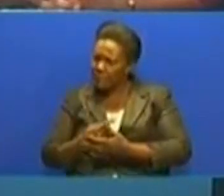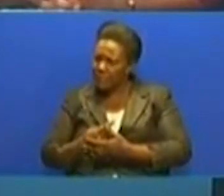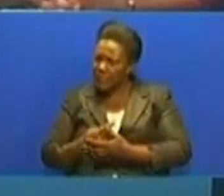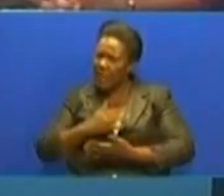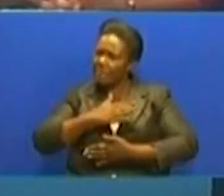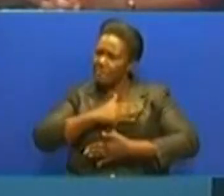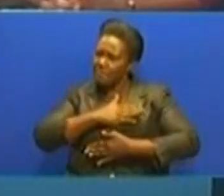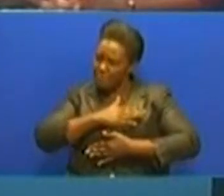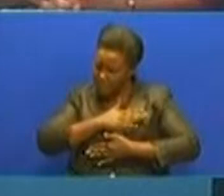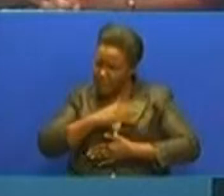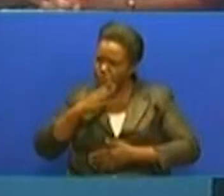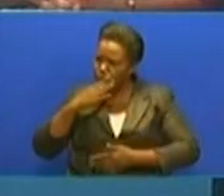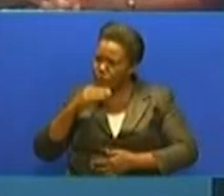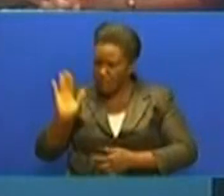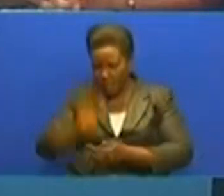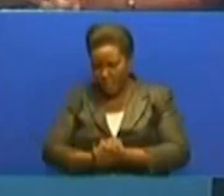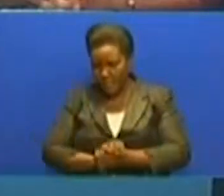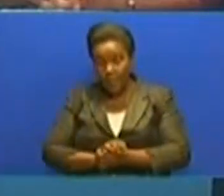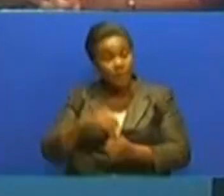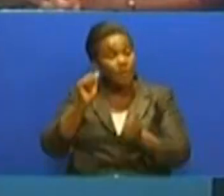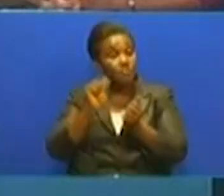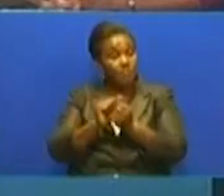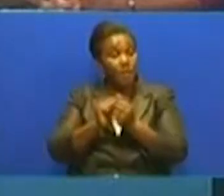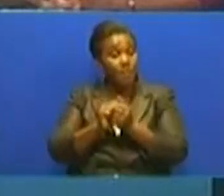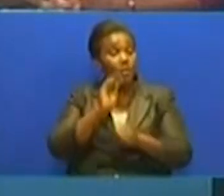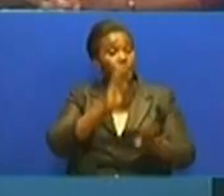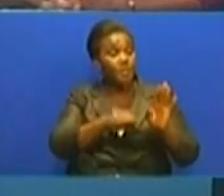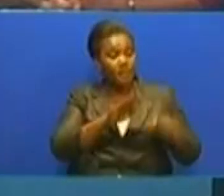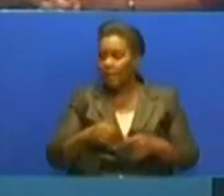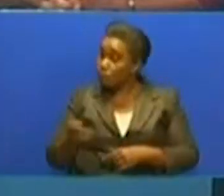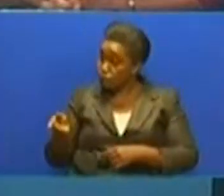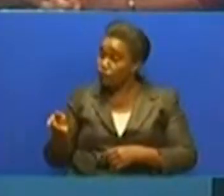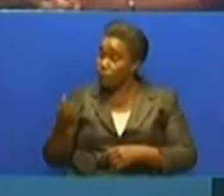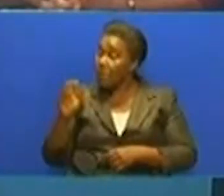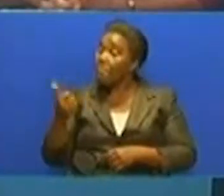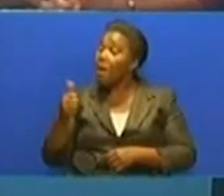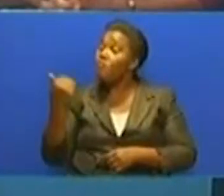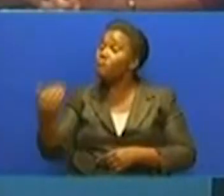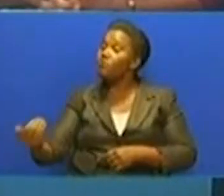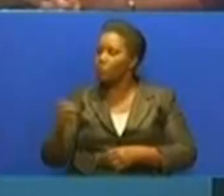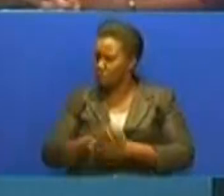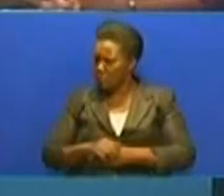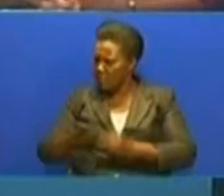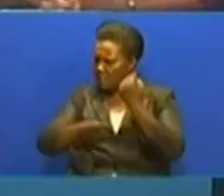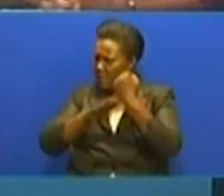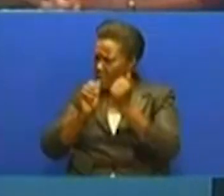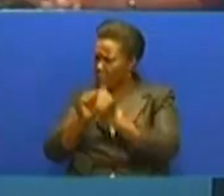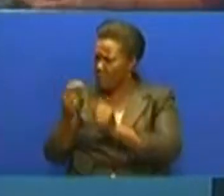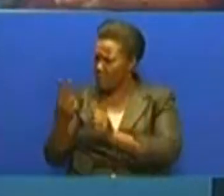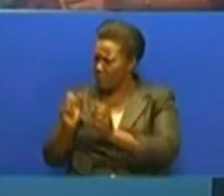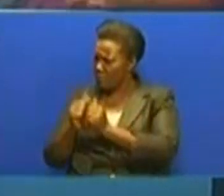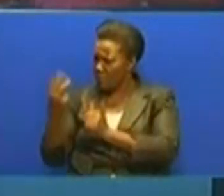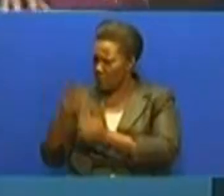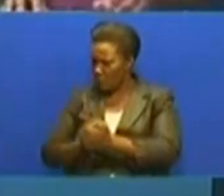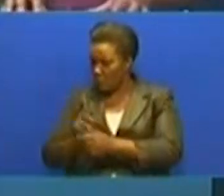mwumewake. Mamba kimila haya. Bado mtoto niyaka kumina mbili mbaga kumina tatu.